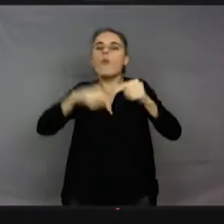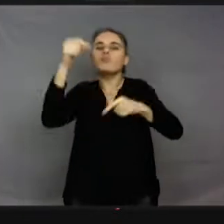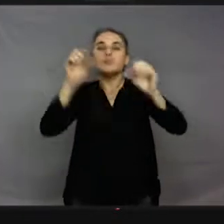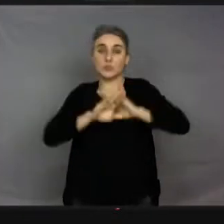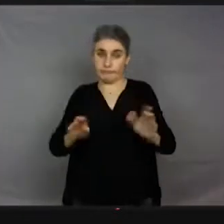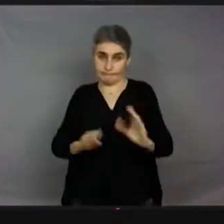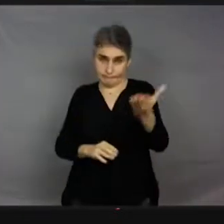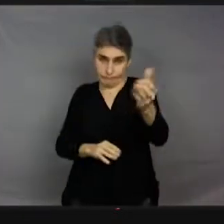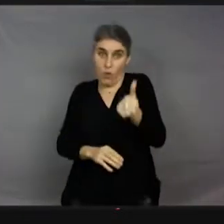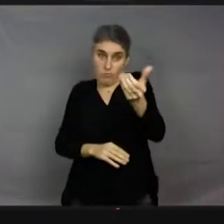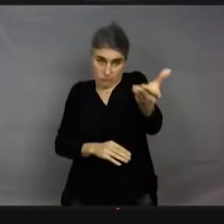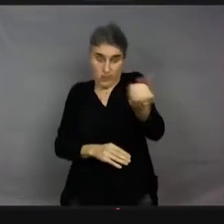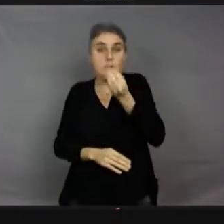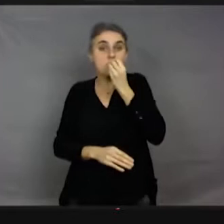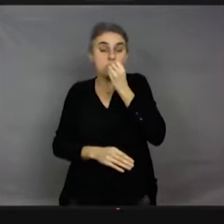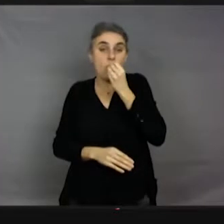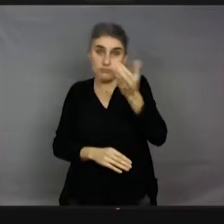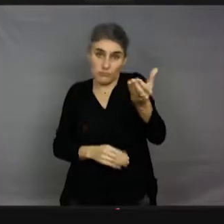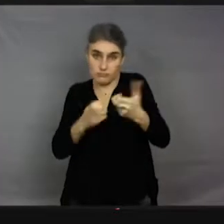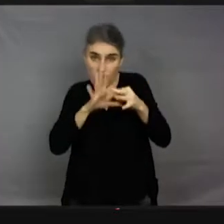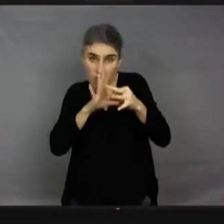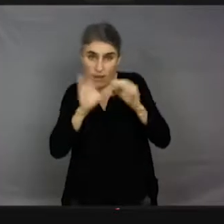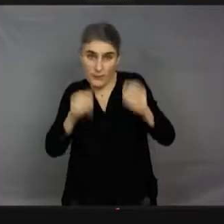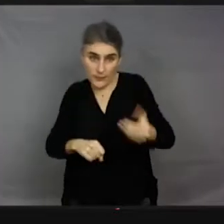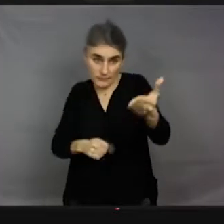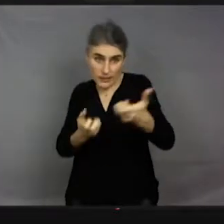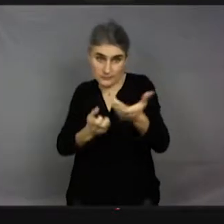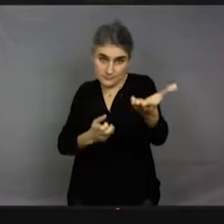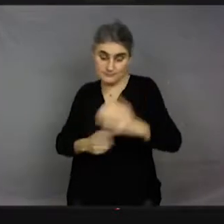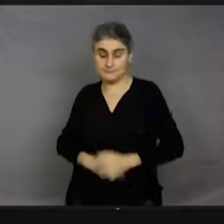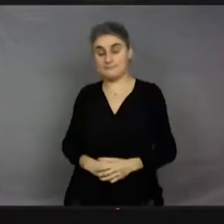dans nos prairies ou comme celle-ci à Hawaï et ailleurs.